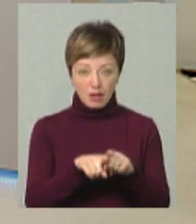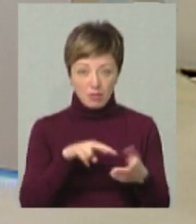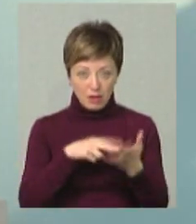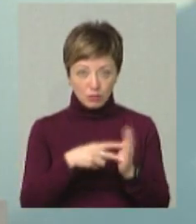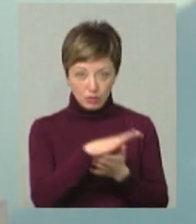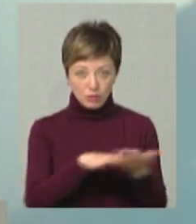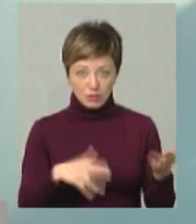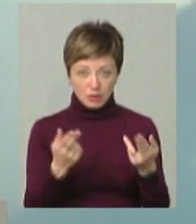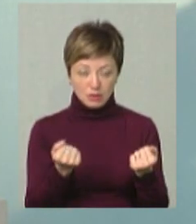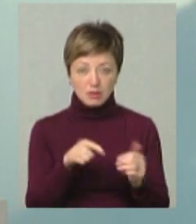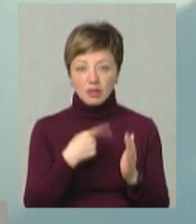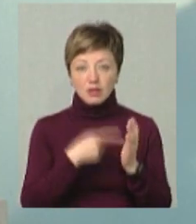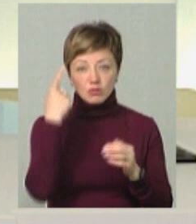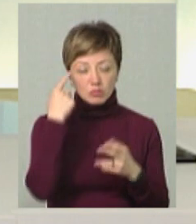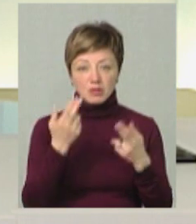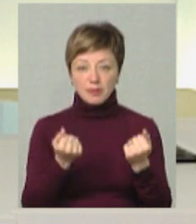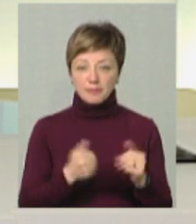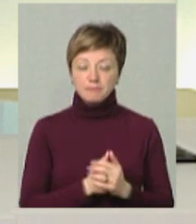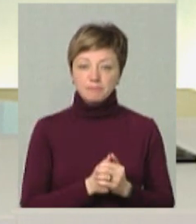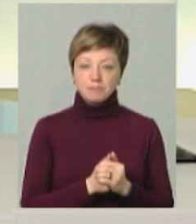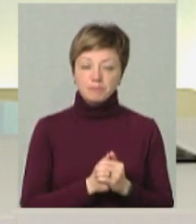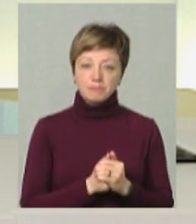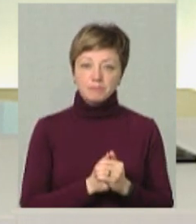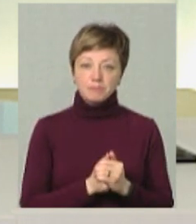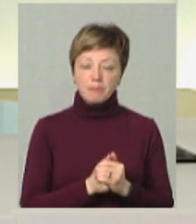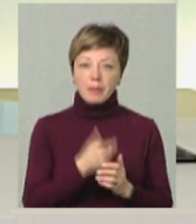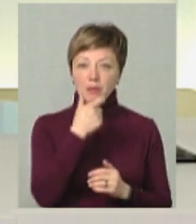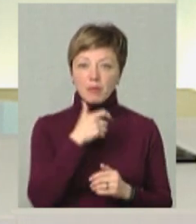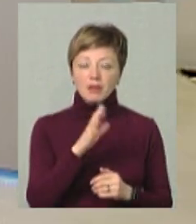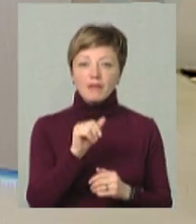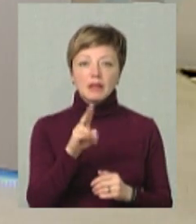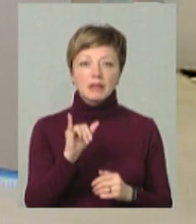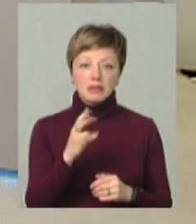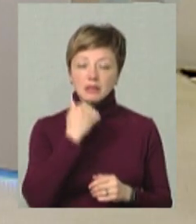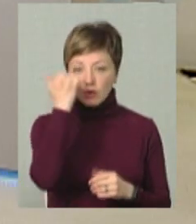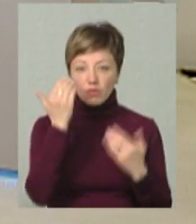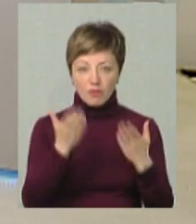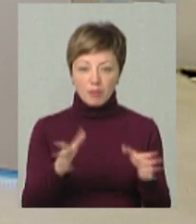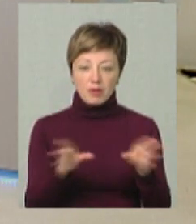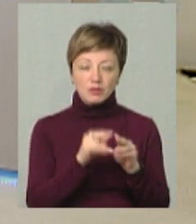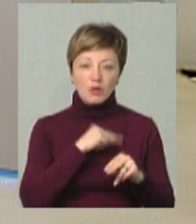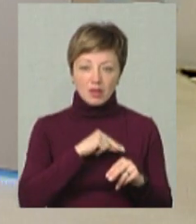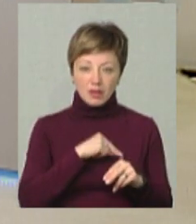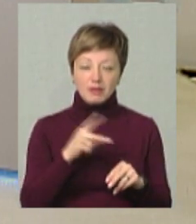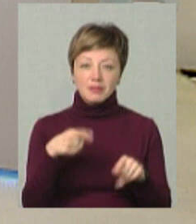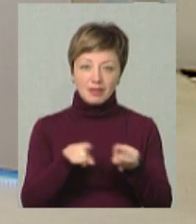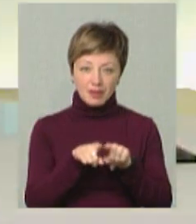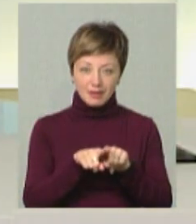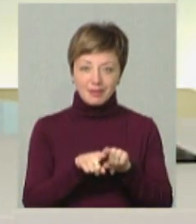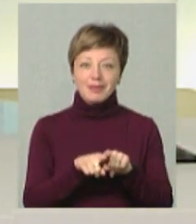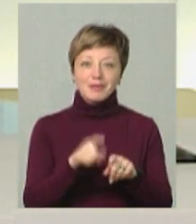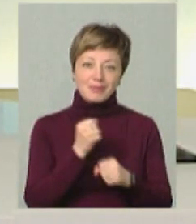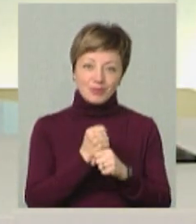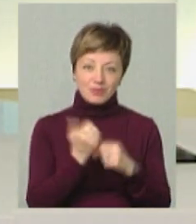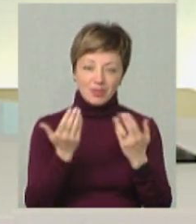ще плануєте продовжувати, так? Я думаю, що так. Я думаю, що так. Пане Валентине, я дякую вам і вашим колегам, що тримаєте такий дорожній